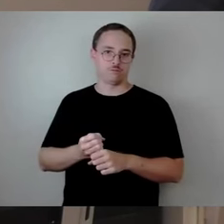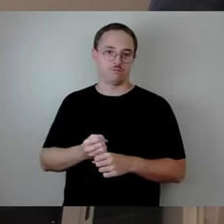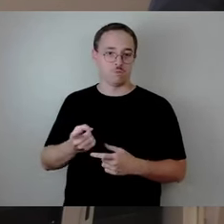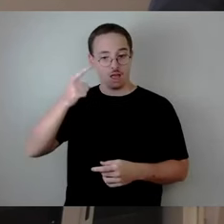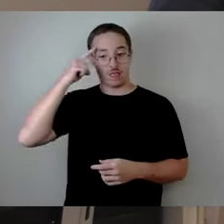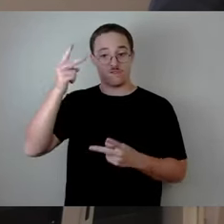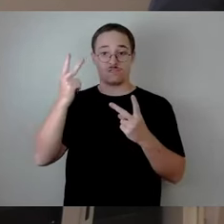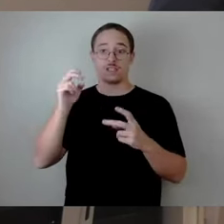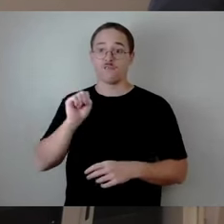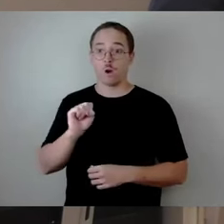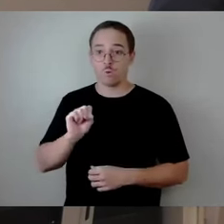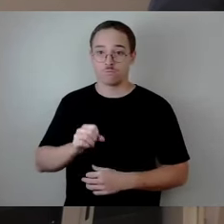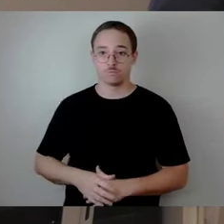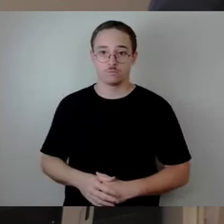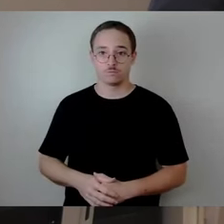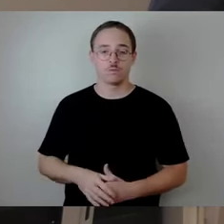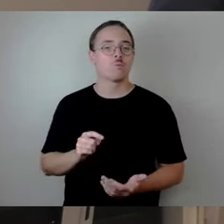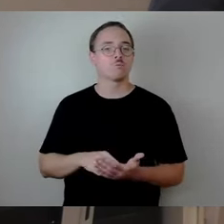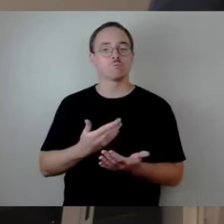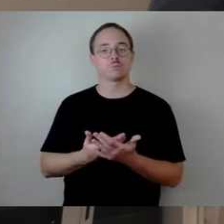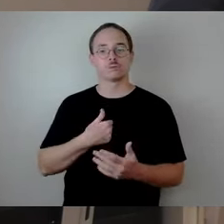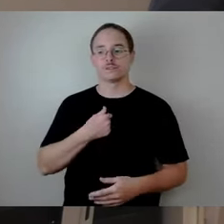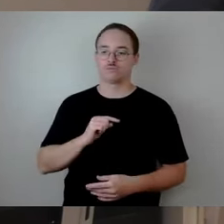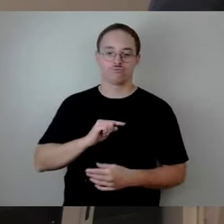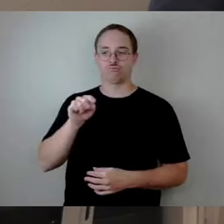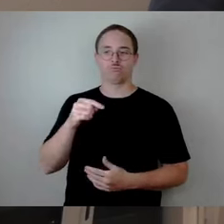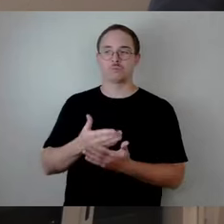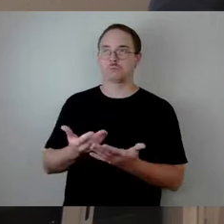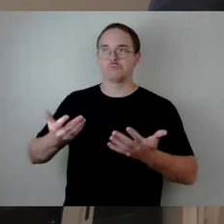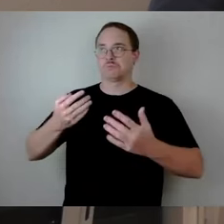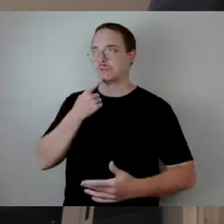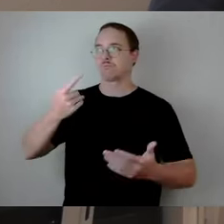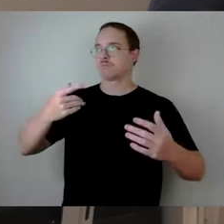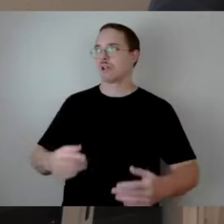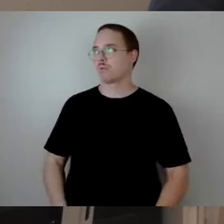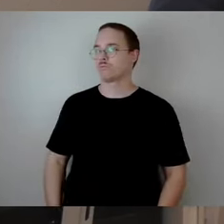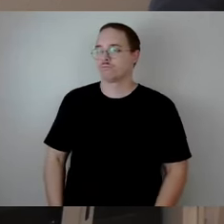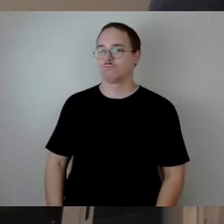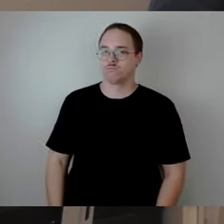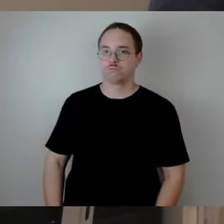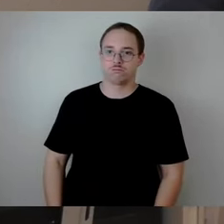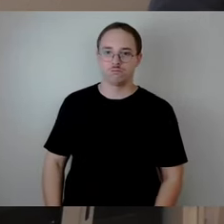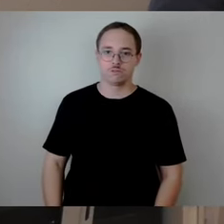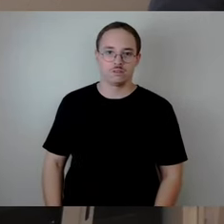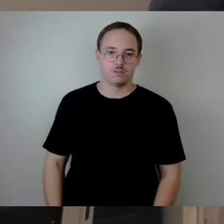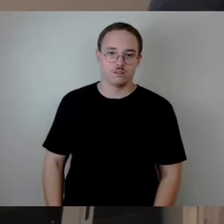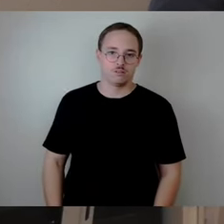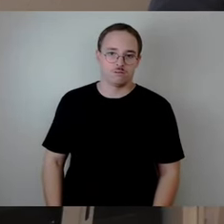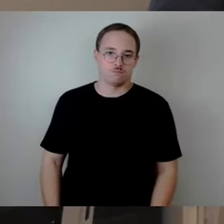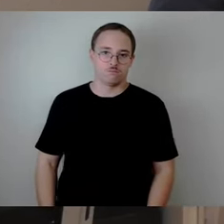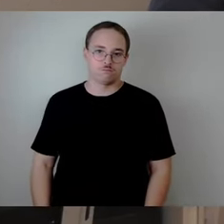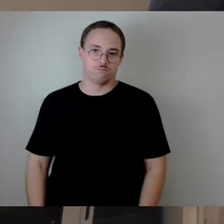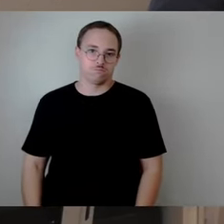Weil zumindest wenn ich irgendwo hingehe und sage, jetzt kann man gucken, wie einige hier reagieren, können wir nicht dann